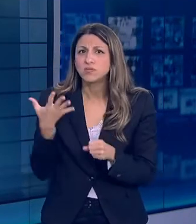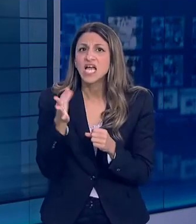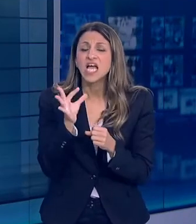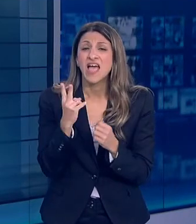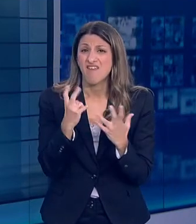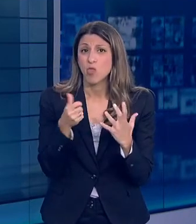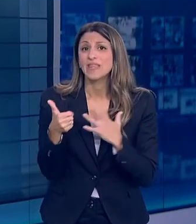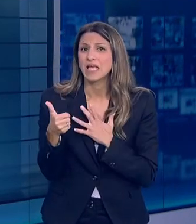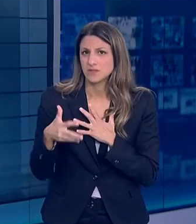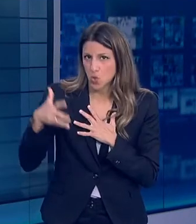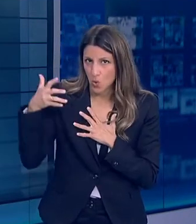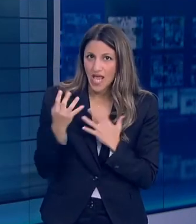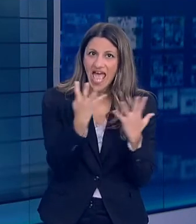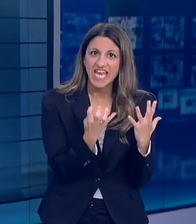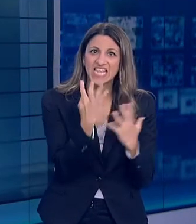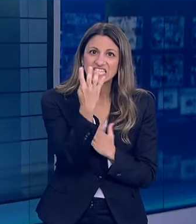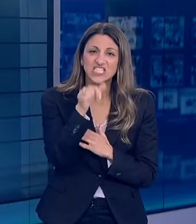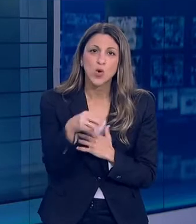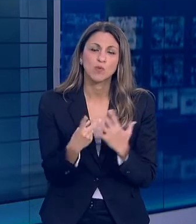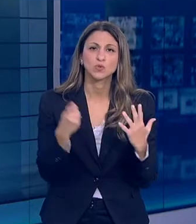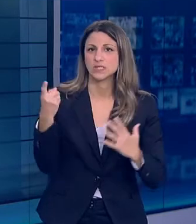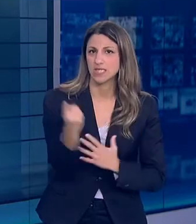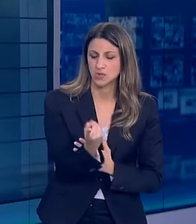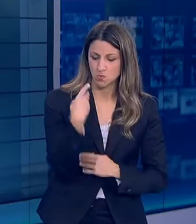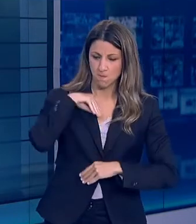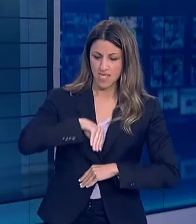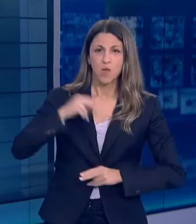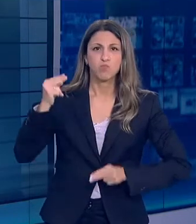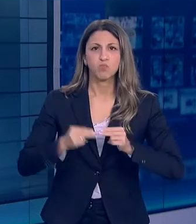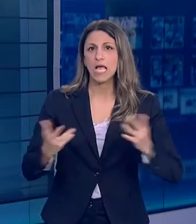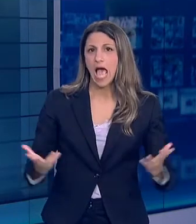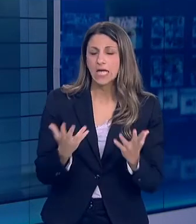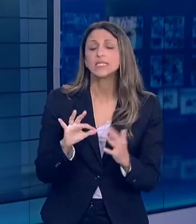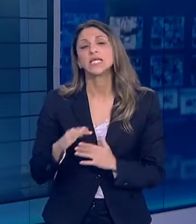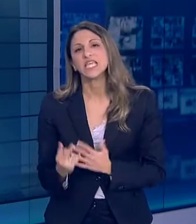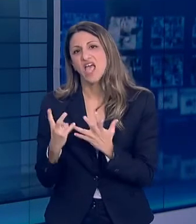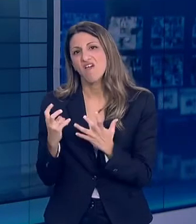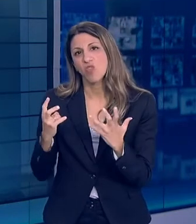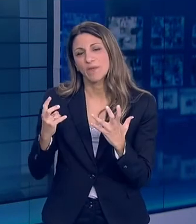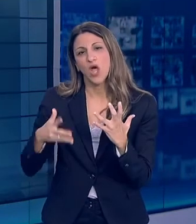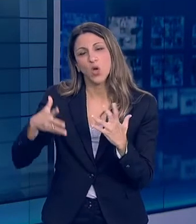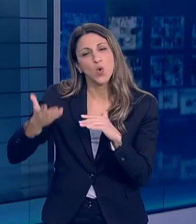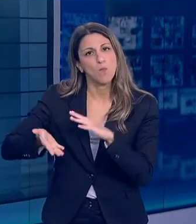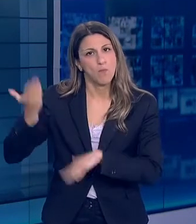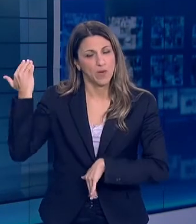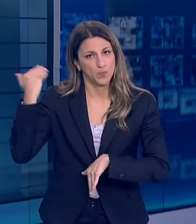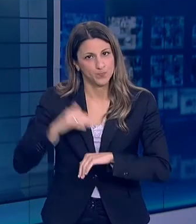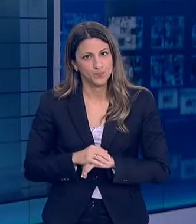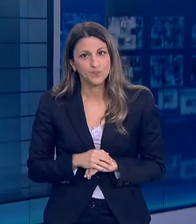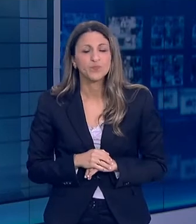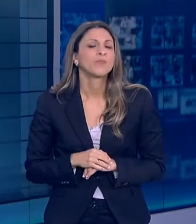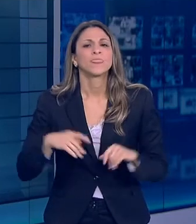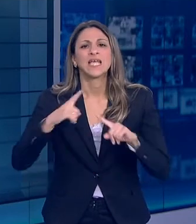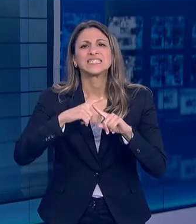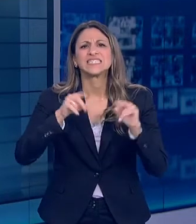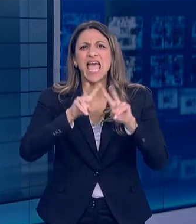τα 76 έτη και το 94,8% είχε κάποιο υποκείμενο νόσημα ή και ηλικία 70 ετών και άνω. Έχουν συνολικά